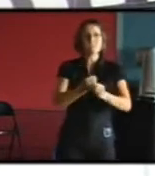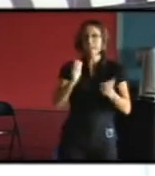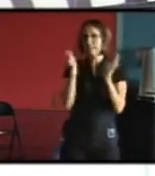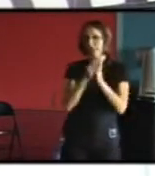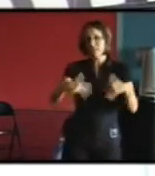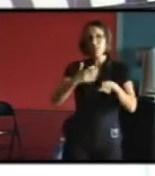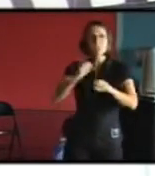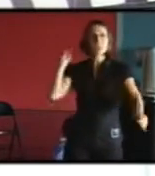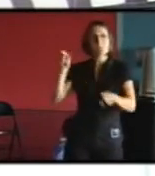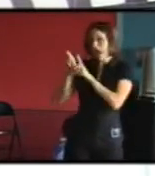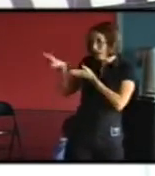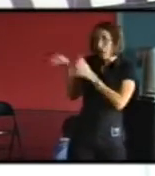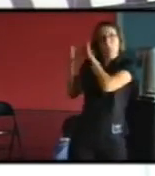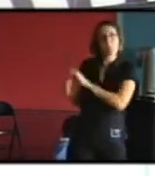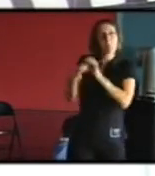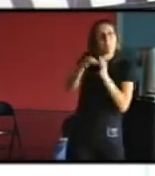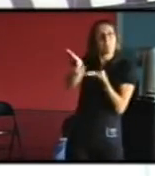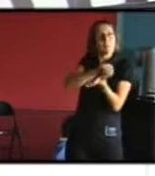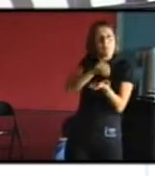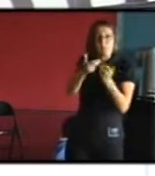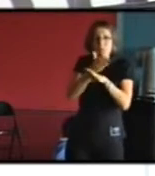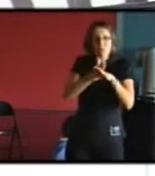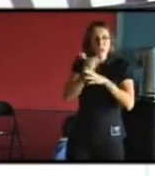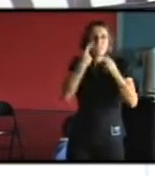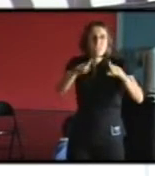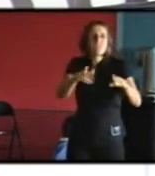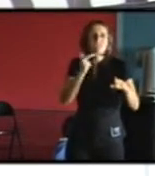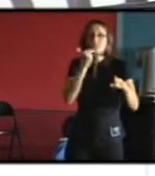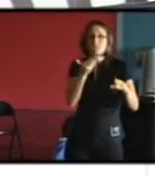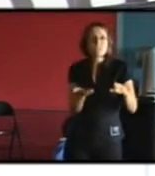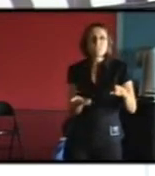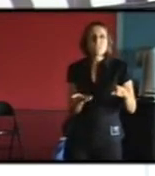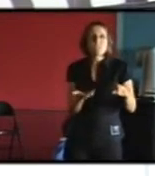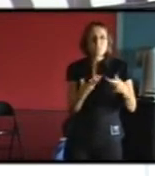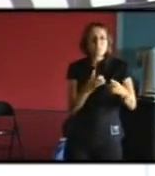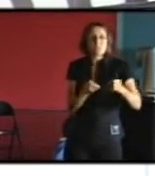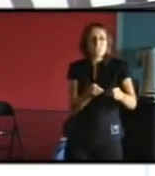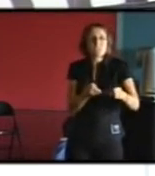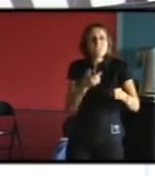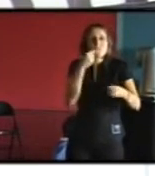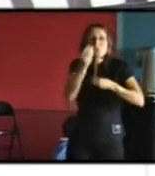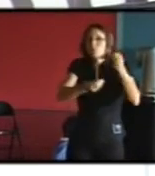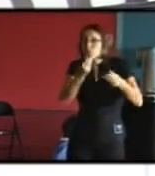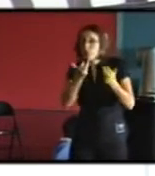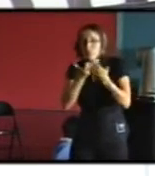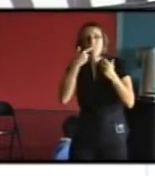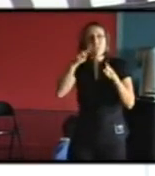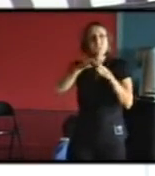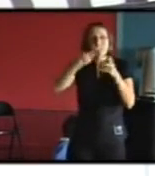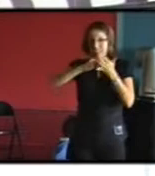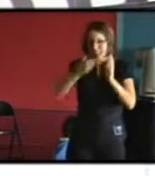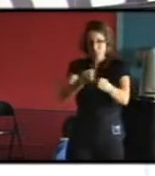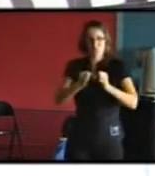18ème en utilisant des bois qui ne sont plus les mêmes tout ce qui est la technique de la